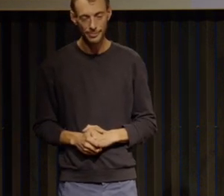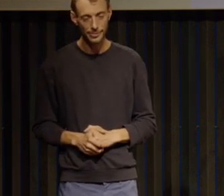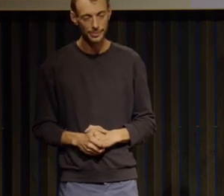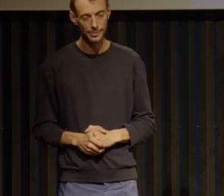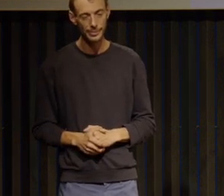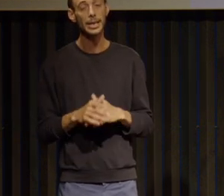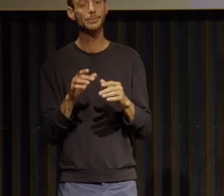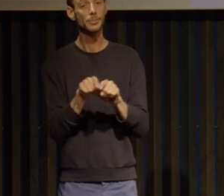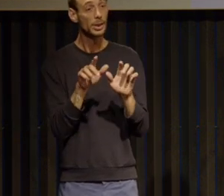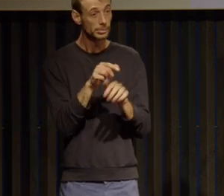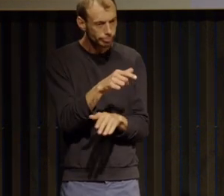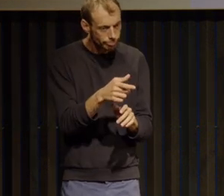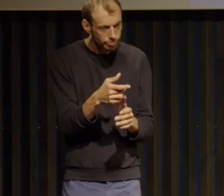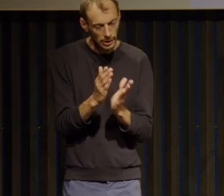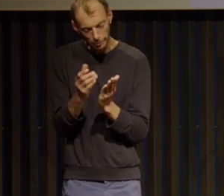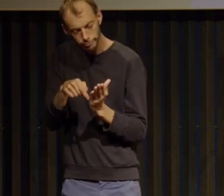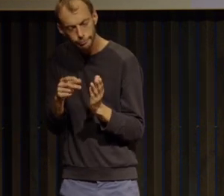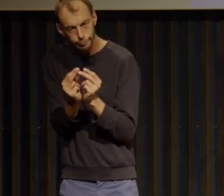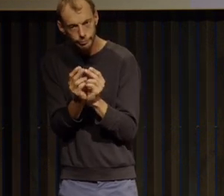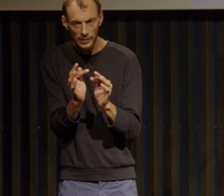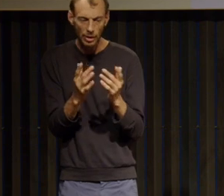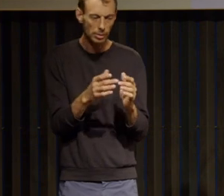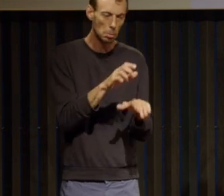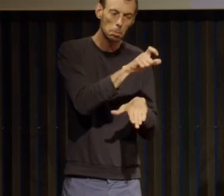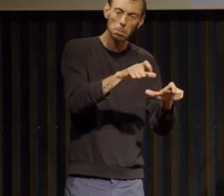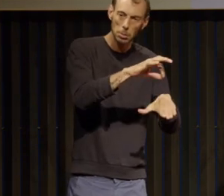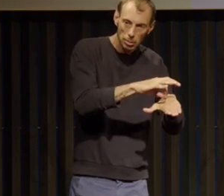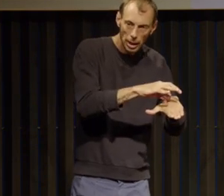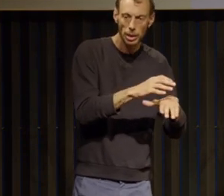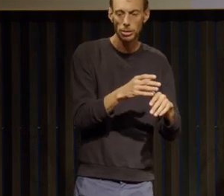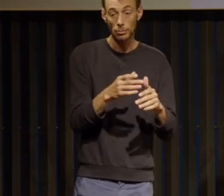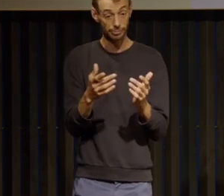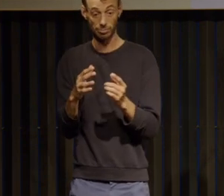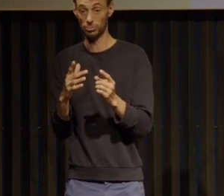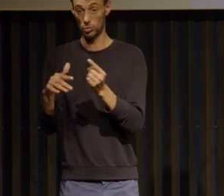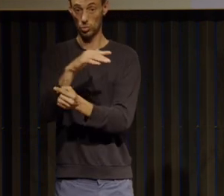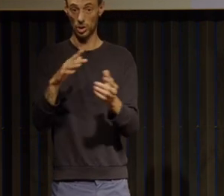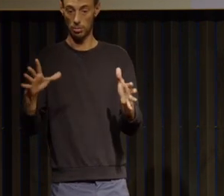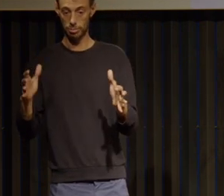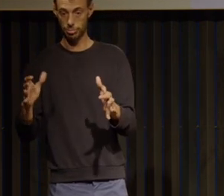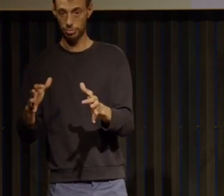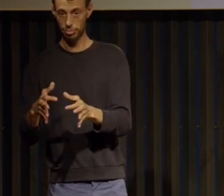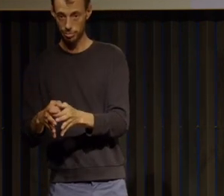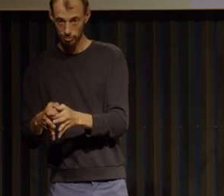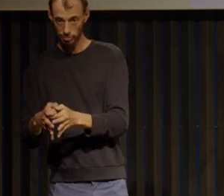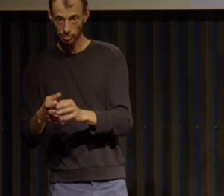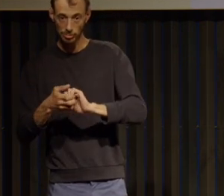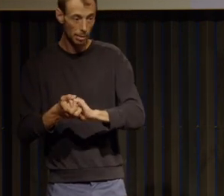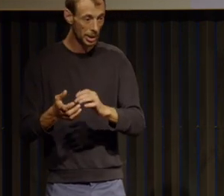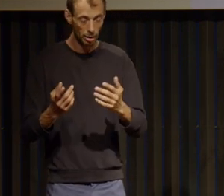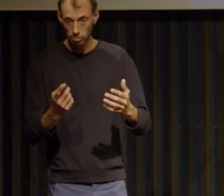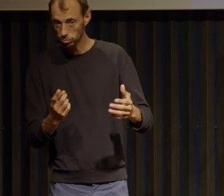les malades perdent pendant la maladie les amis qui s'éloignent comment avez-vous vu